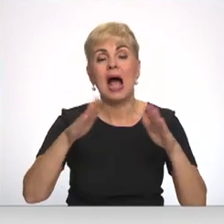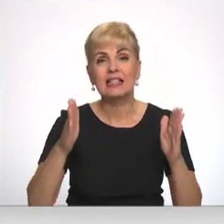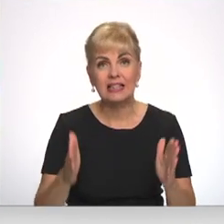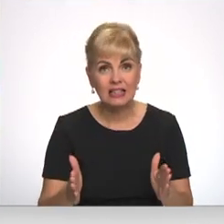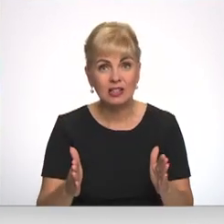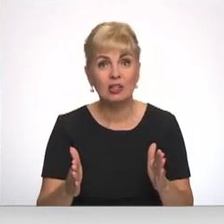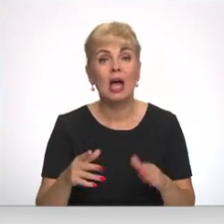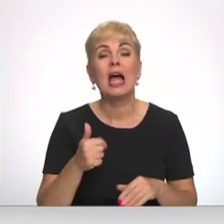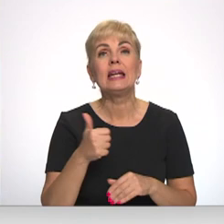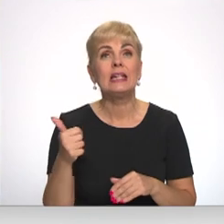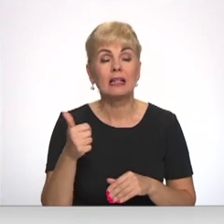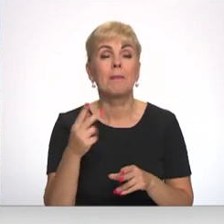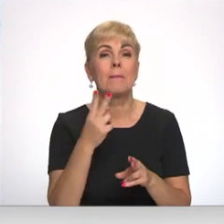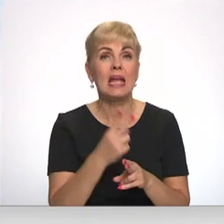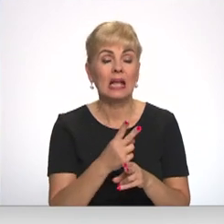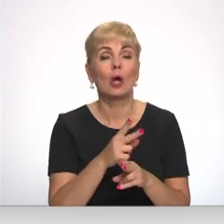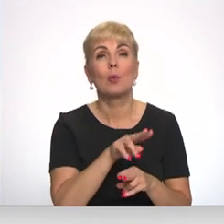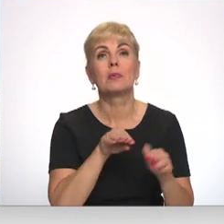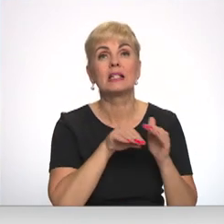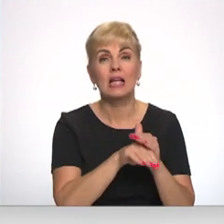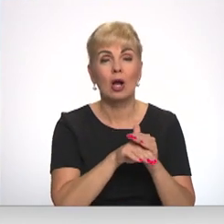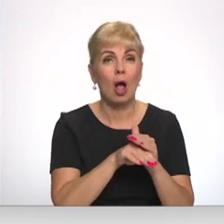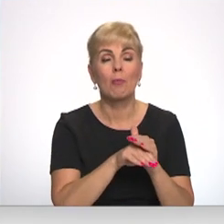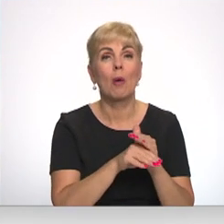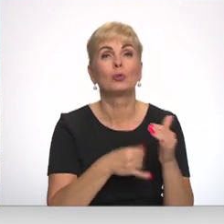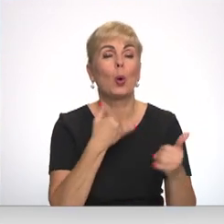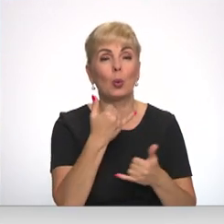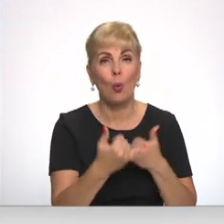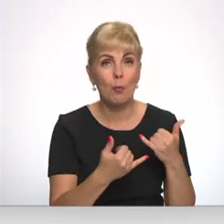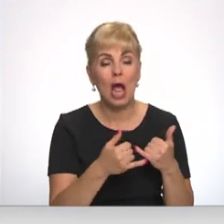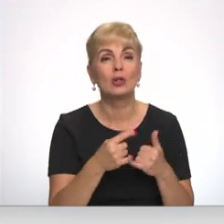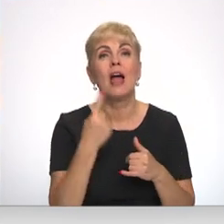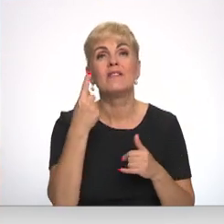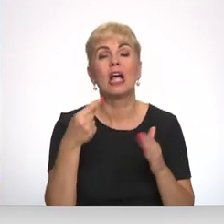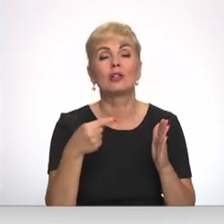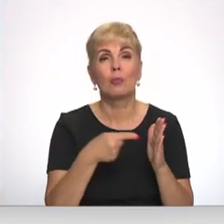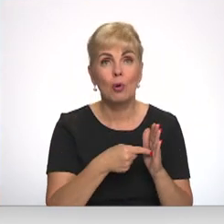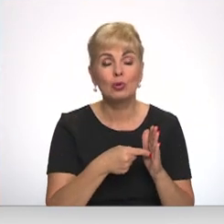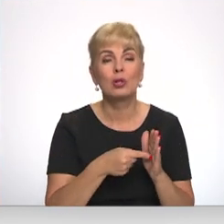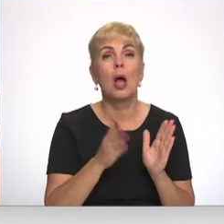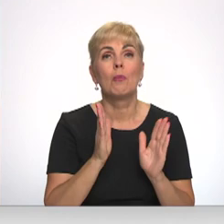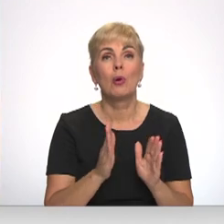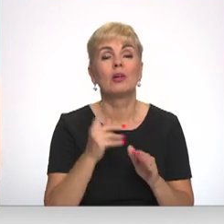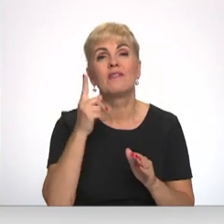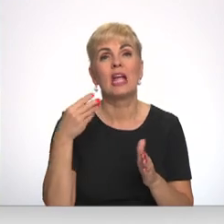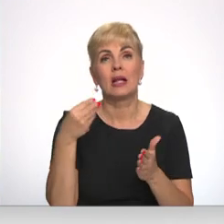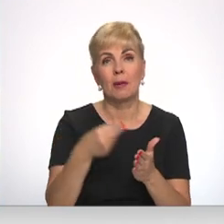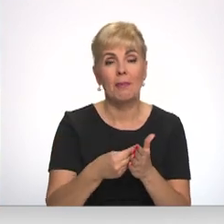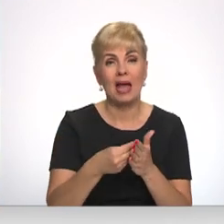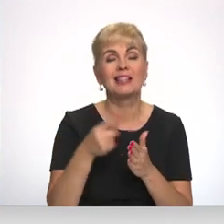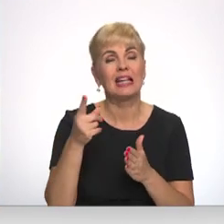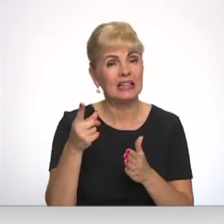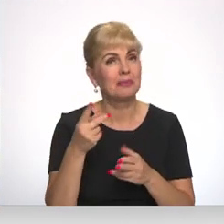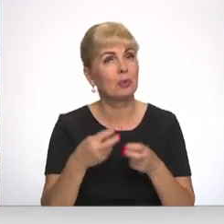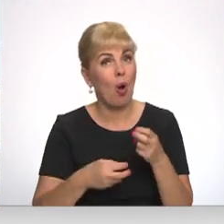viņam ir pienākums to saglabāt un uzturēt. Tur ir tikai vienas punkts, bet būtībā tāsīk vienam pircējiem ir lamatiņas, jo